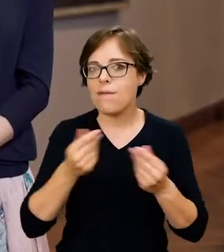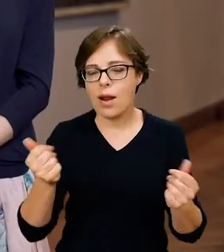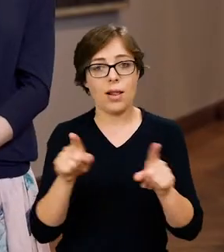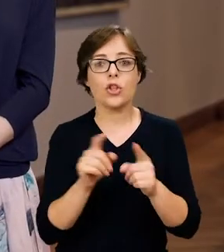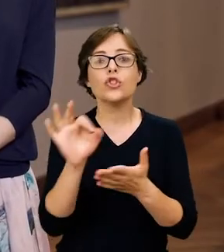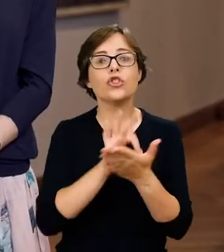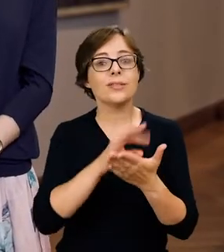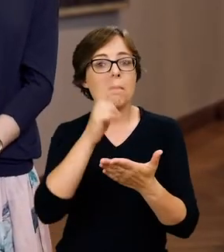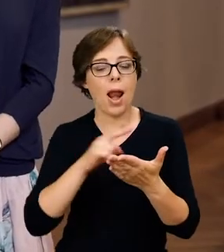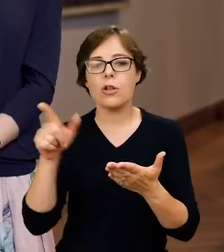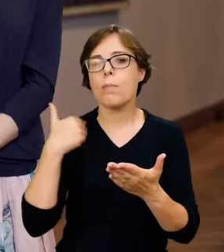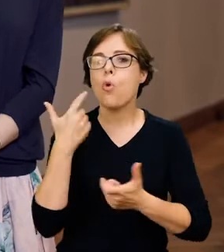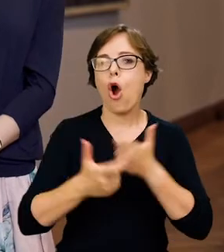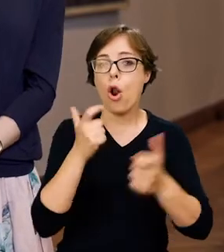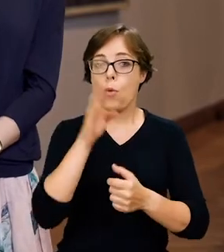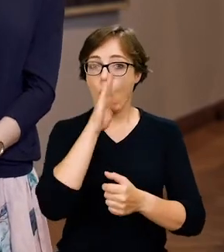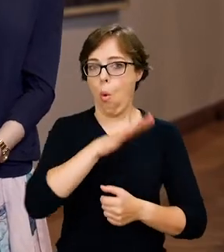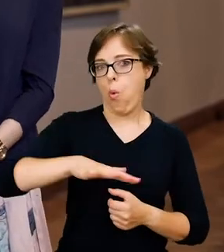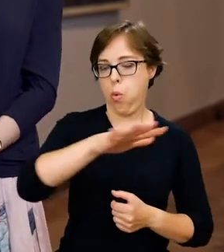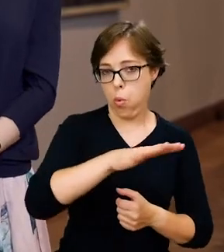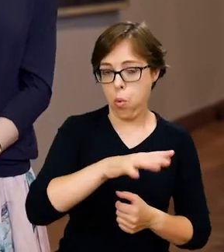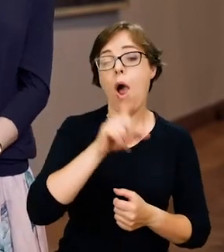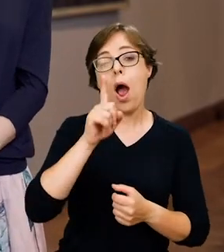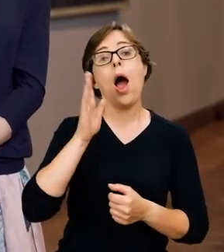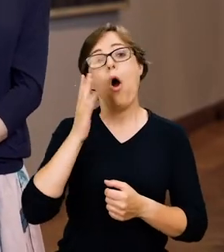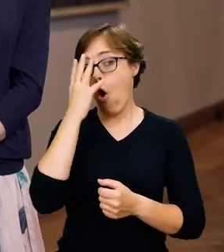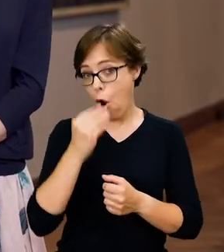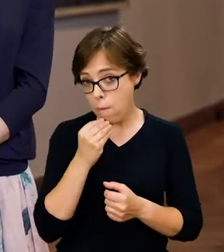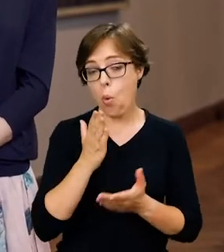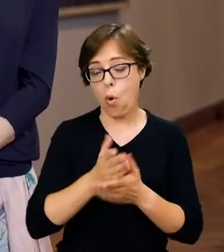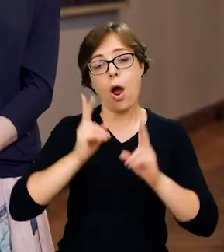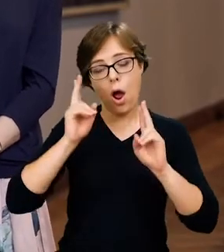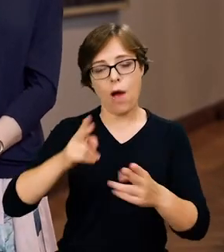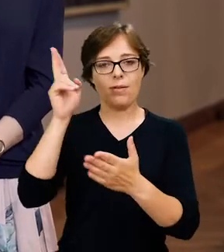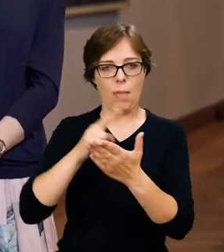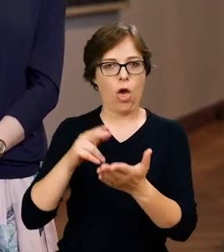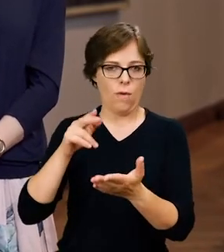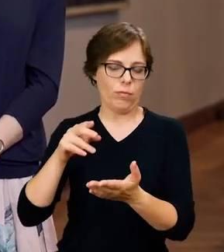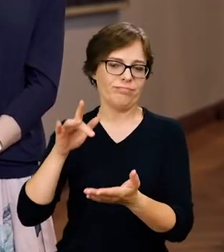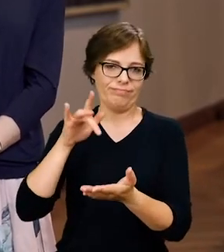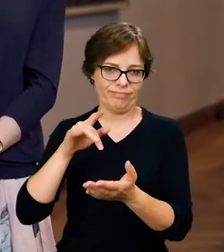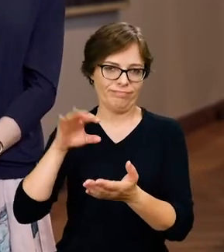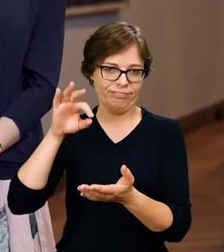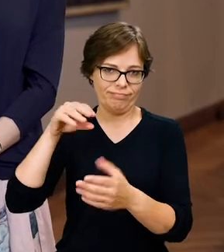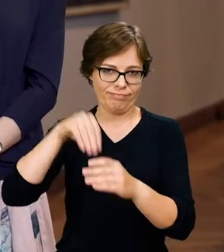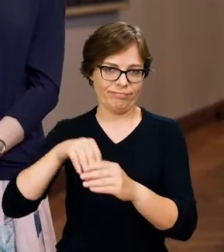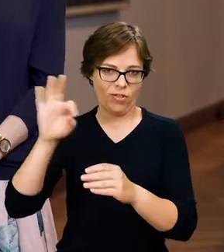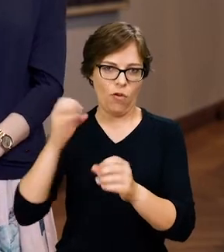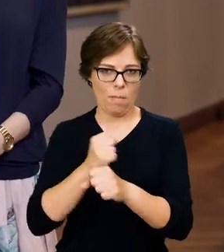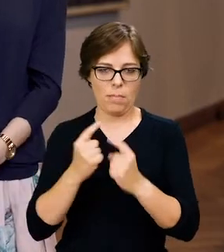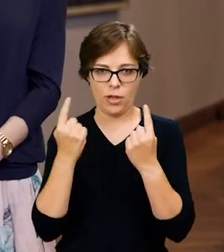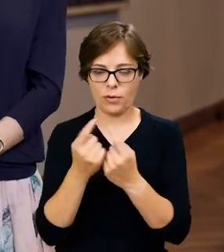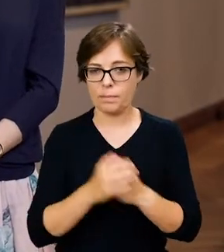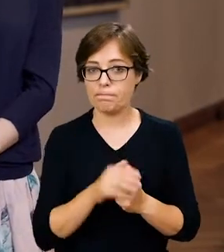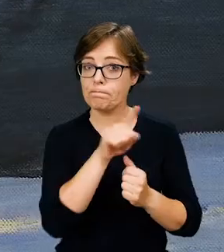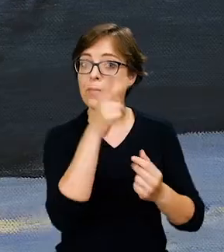malarskie wykonywał w plenerze, chociaż obrazy kończył w pracowni. Z impresjonizmu